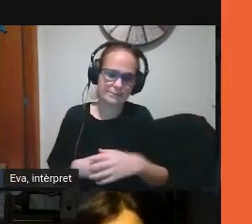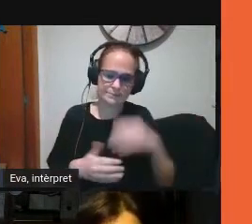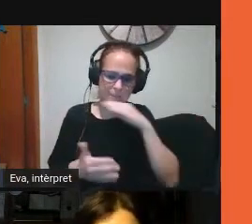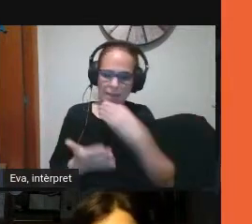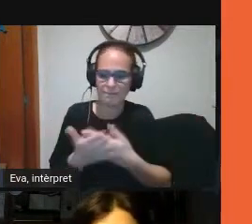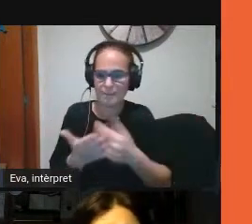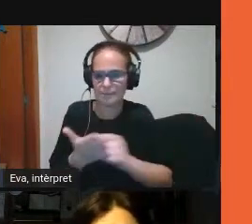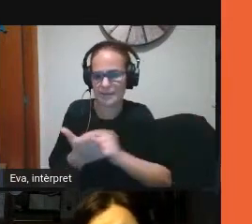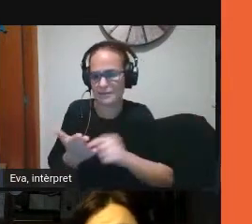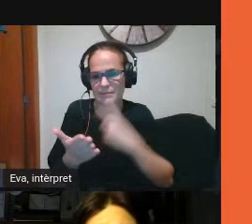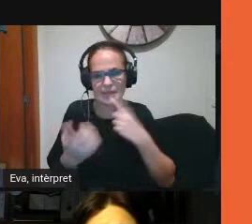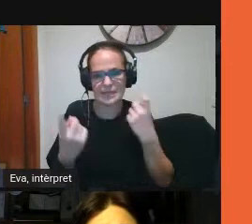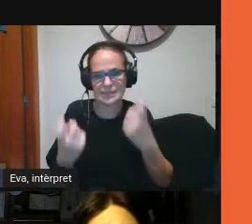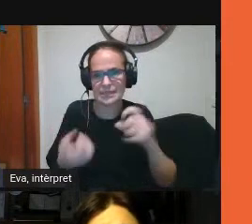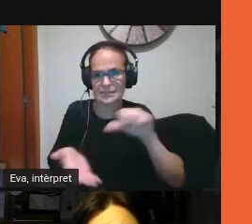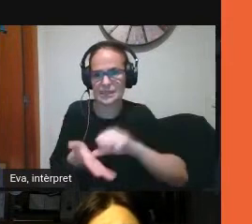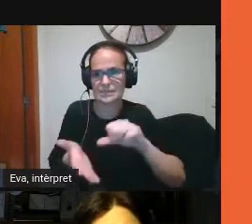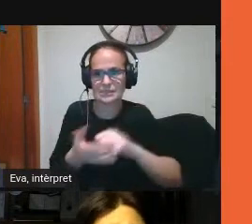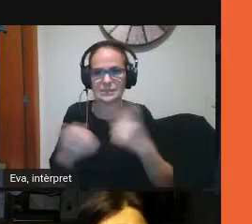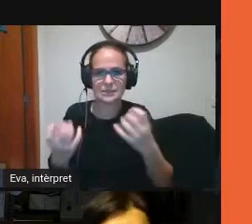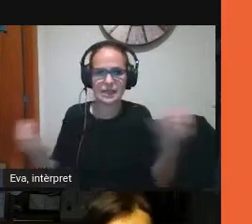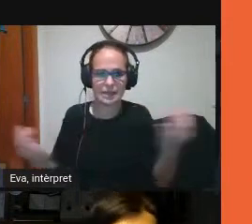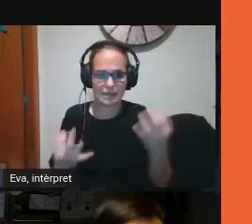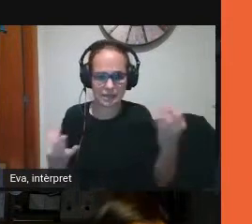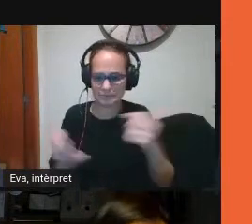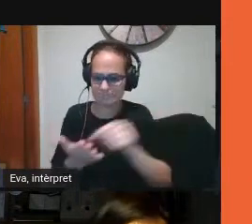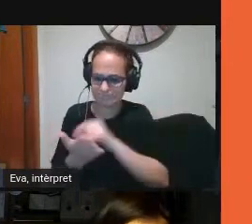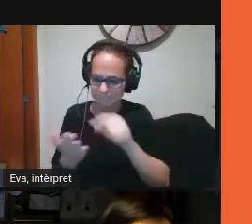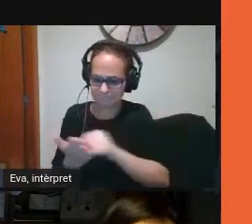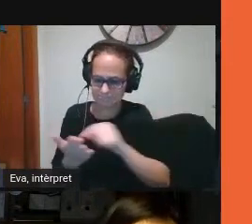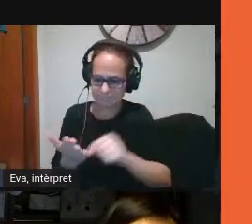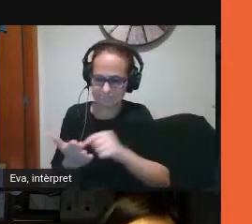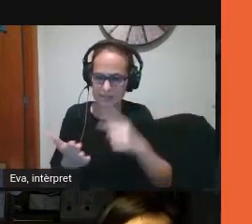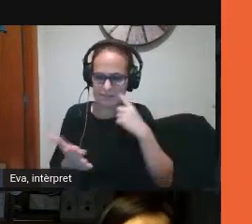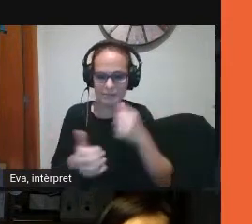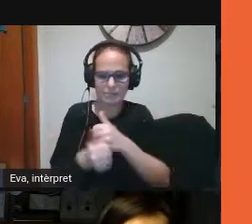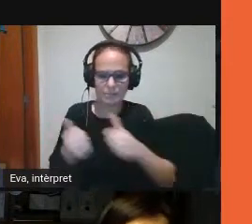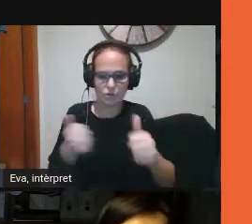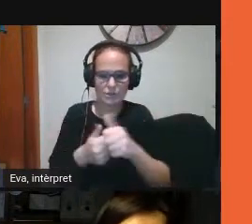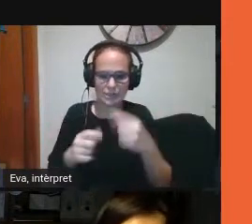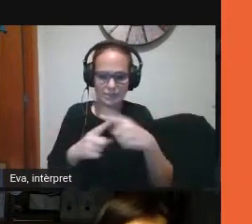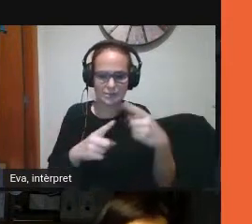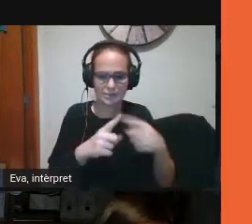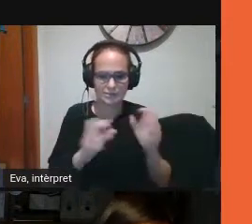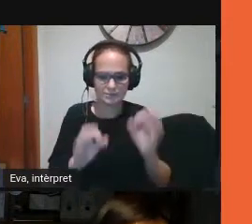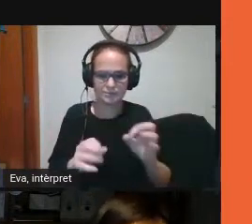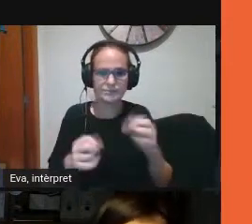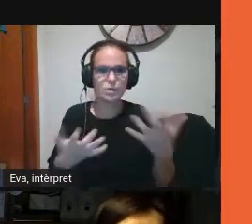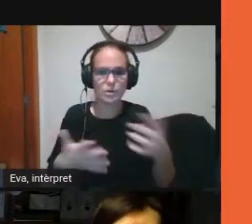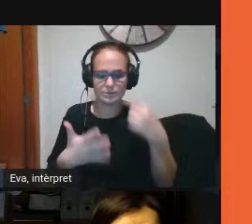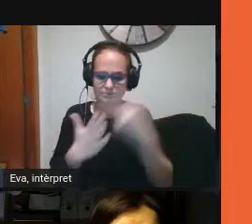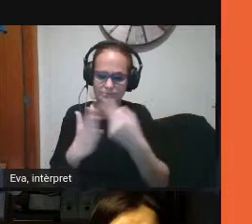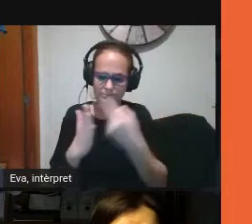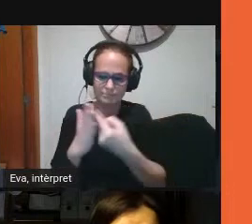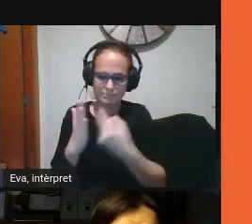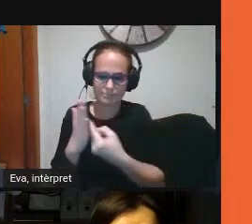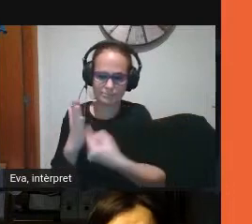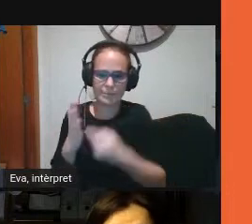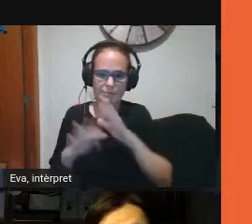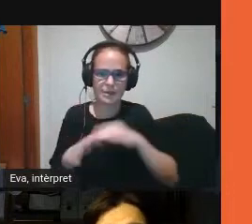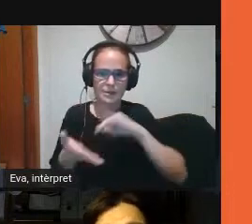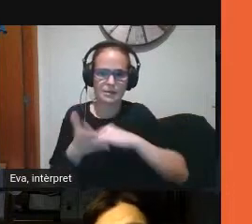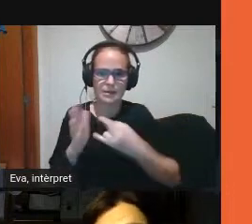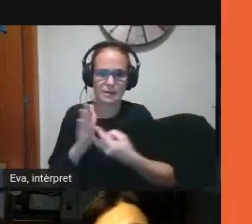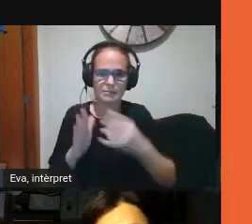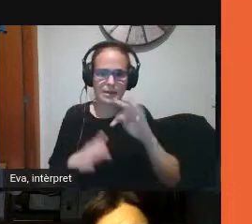les necessitats del centre i vam concretar una sèrie de prioritats que estaven en aquest pla